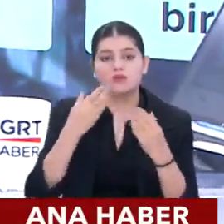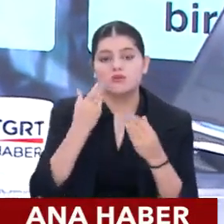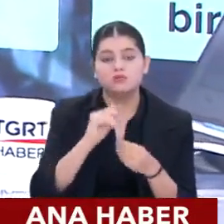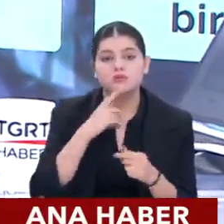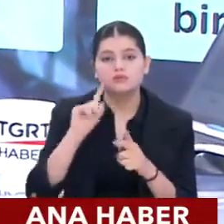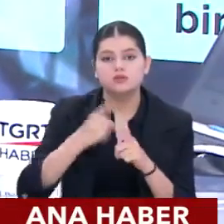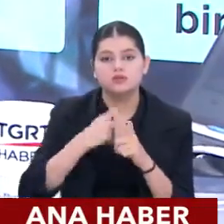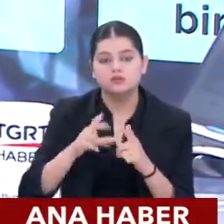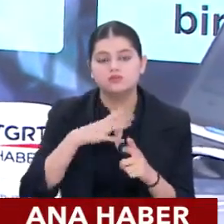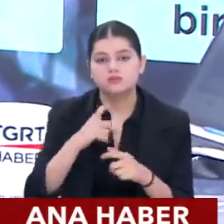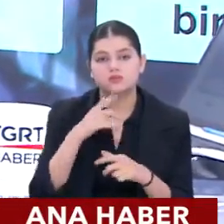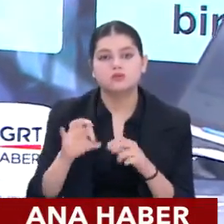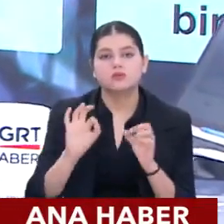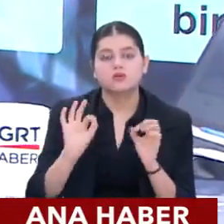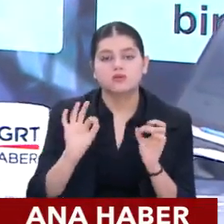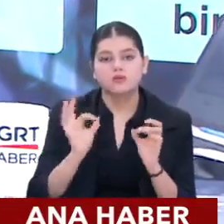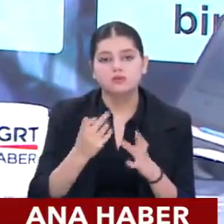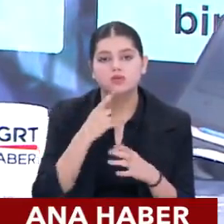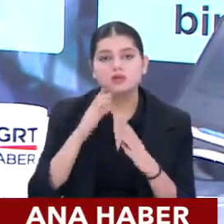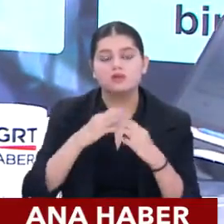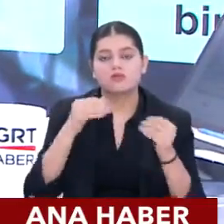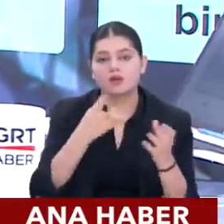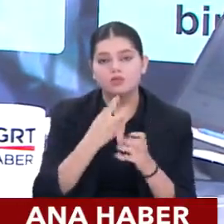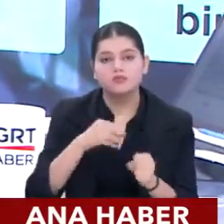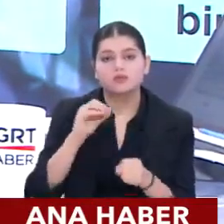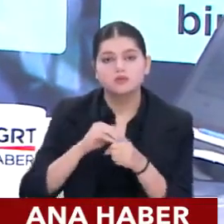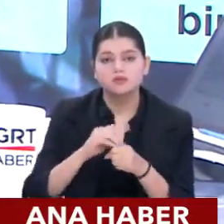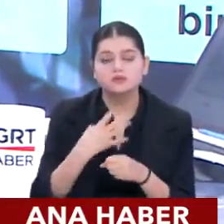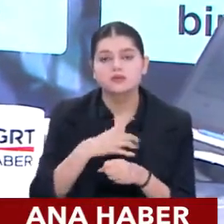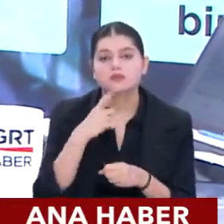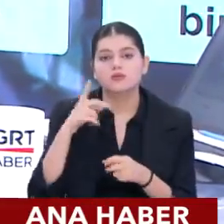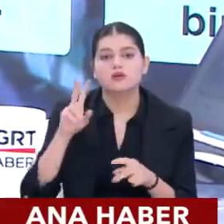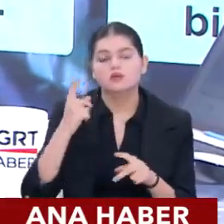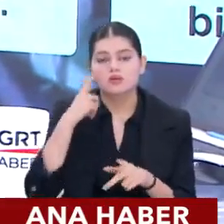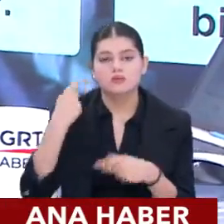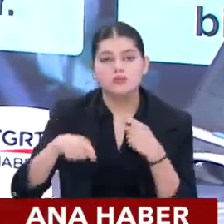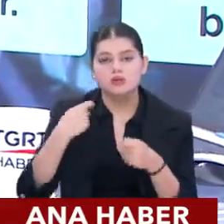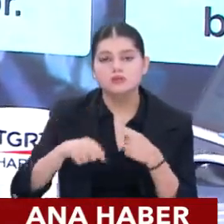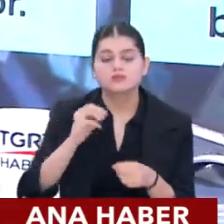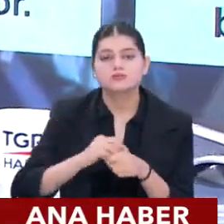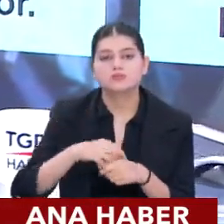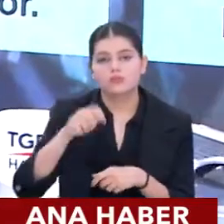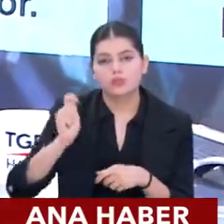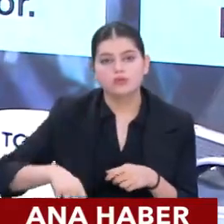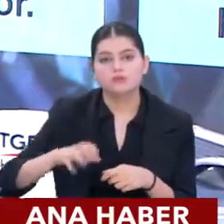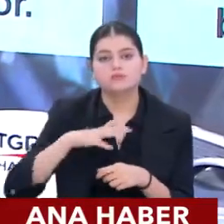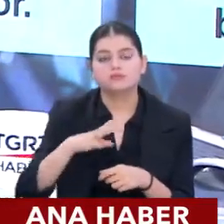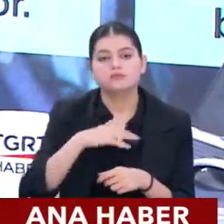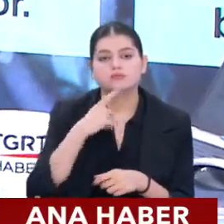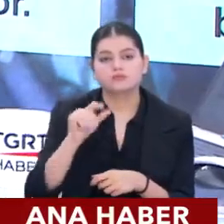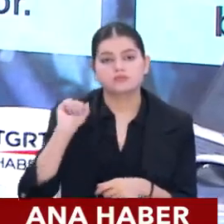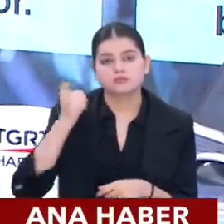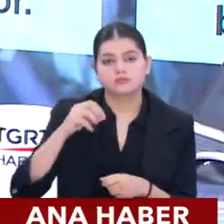olmayan çok kiracı var. İşte onların ev sahibi olabilmesi için bir kamu bankası kredi kampanyası gündemde.